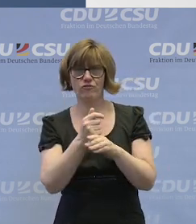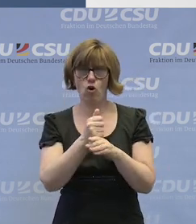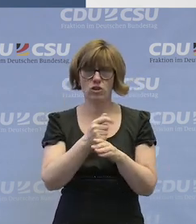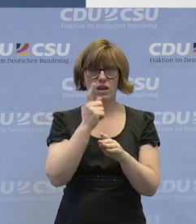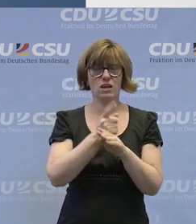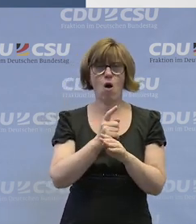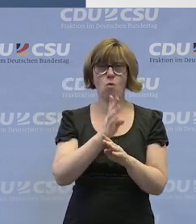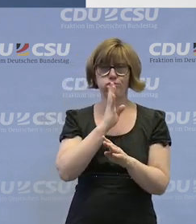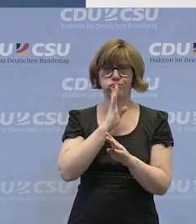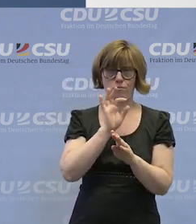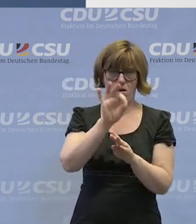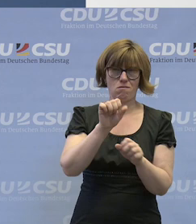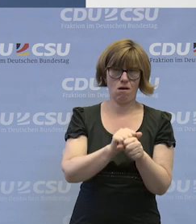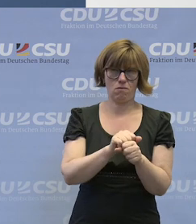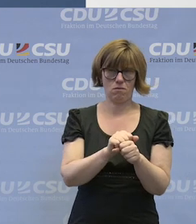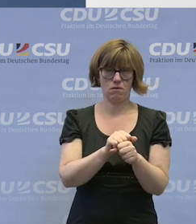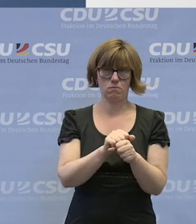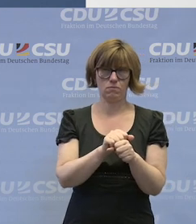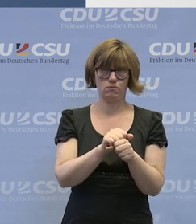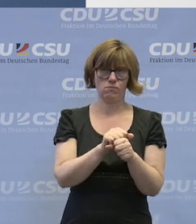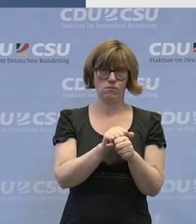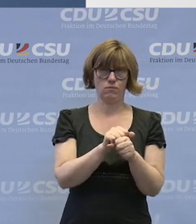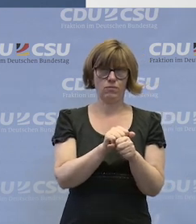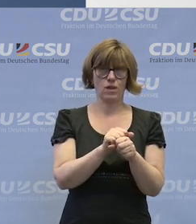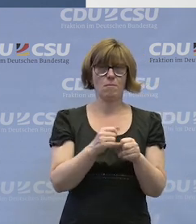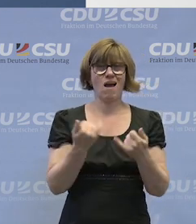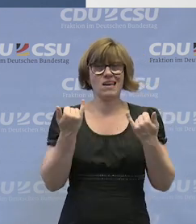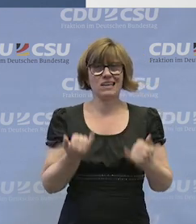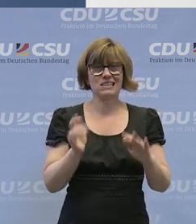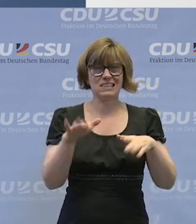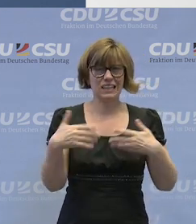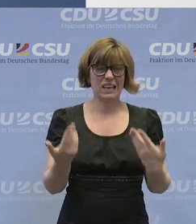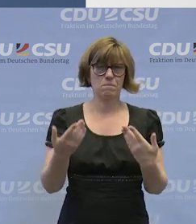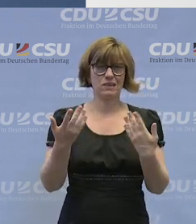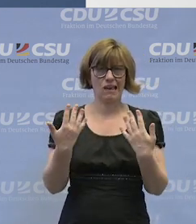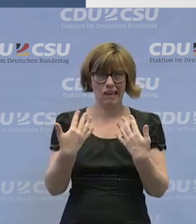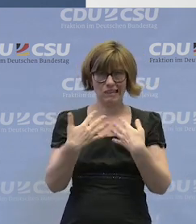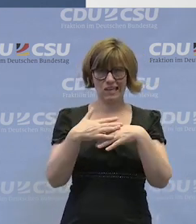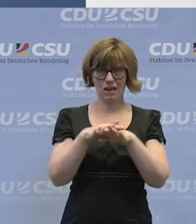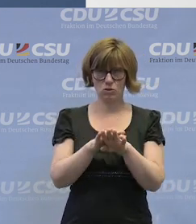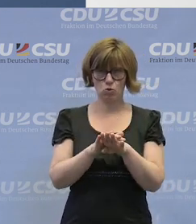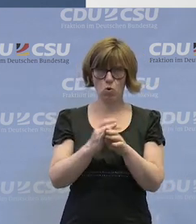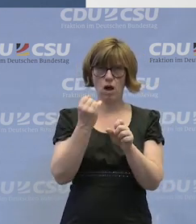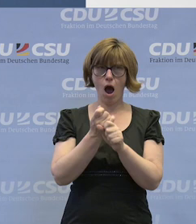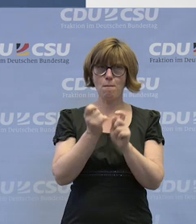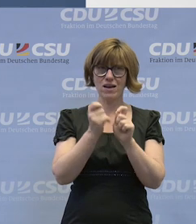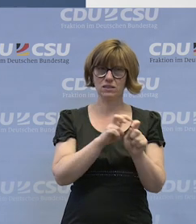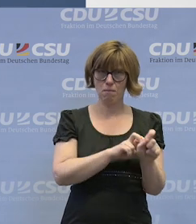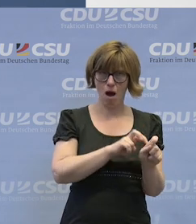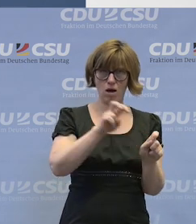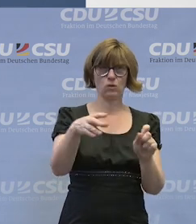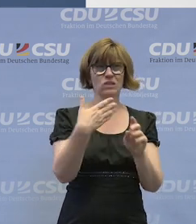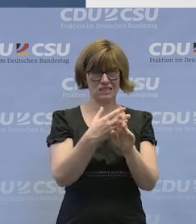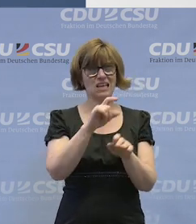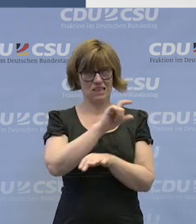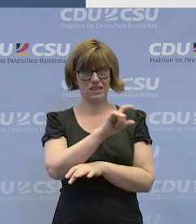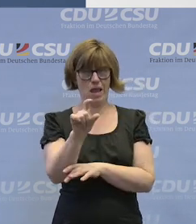ein Stück weit diese Sprache sprechen. Aber jetzt, dass es bei der Integration in den Arbeitsmarkt, und darum geht